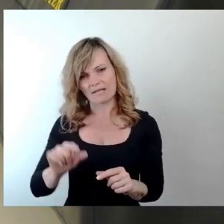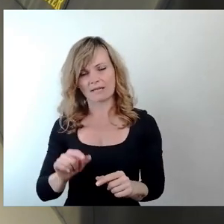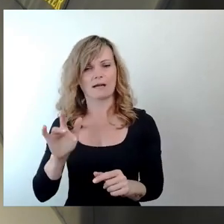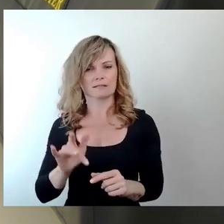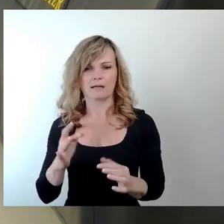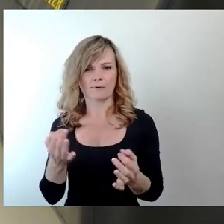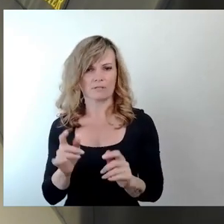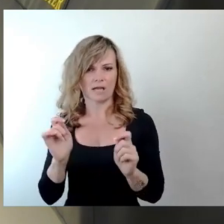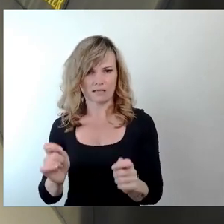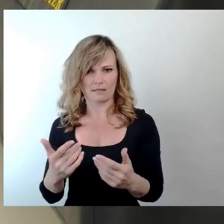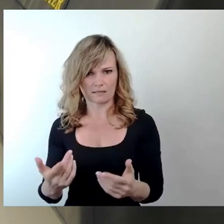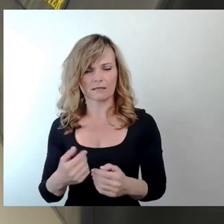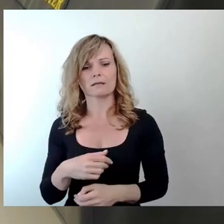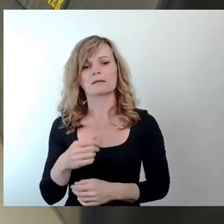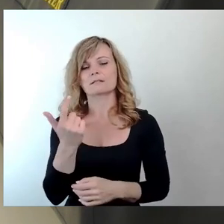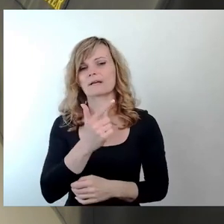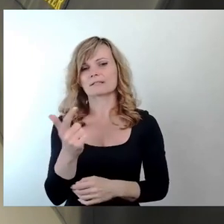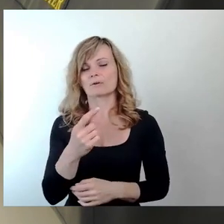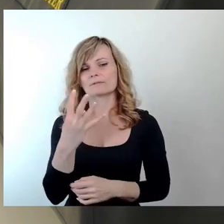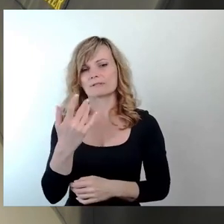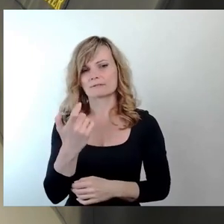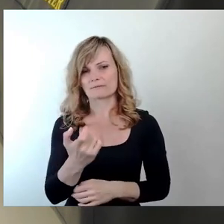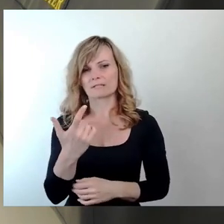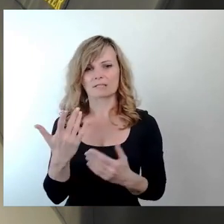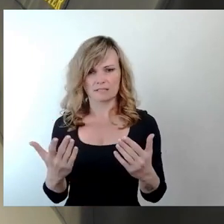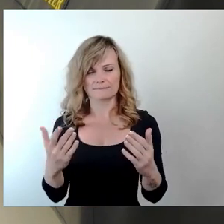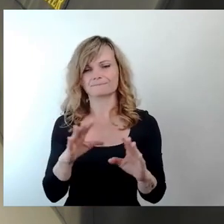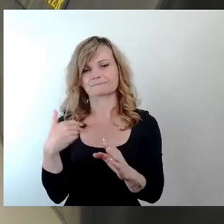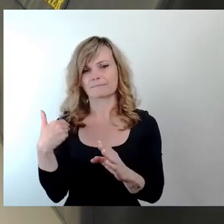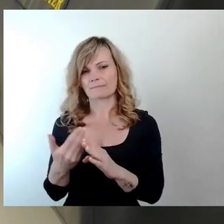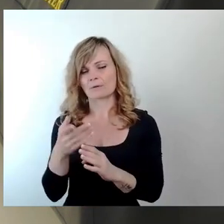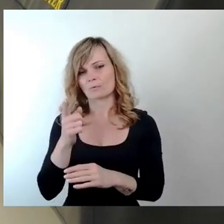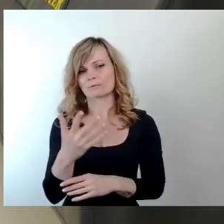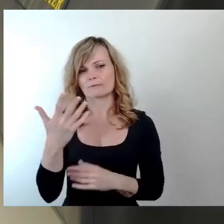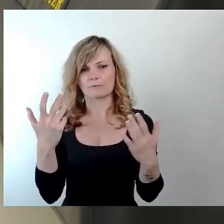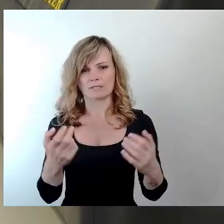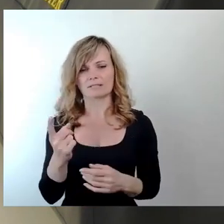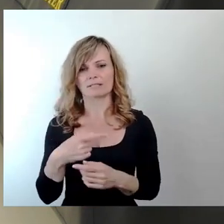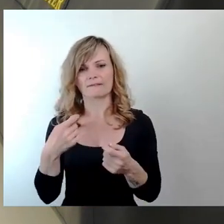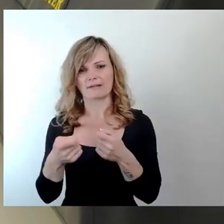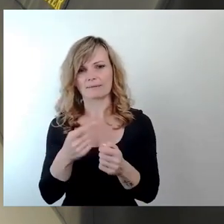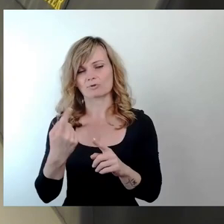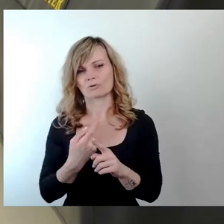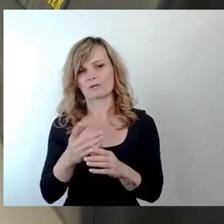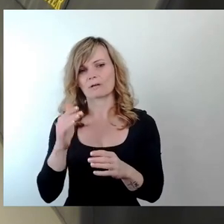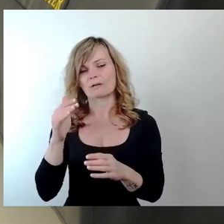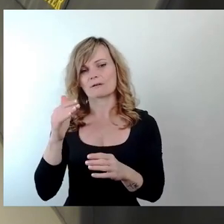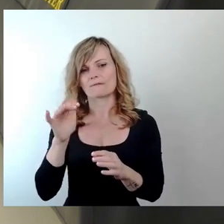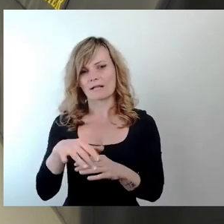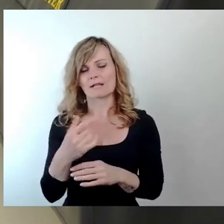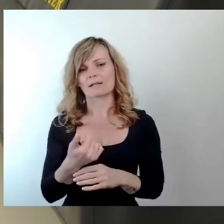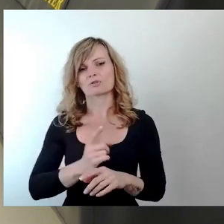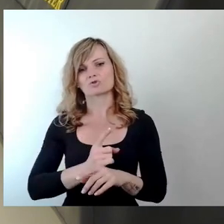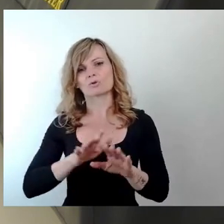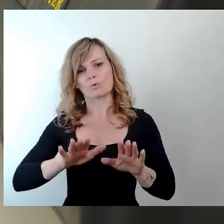wurden bisher in 185 Gewerbesteuerfällen eine Stundung gewährt. Zur